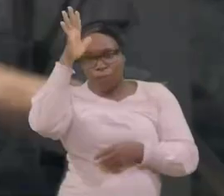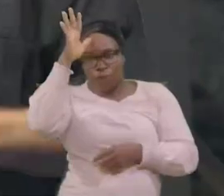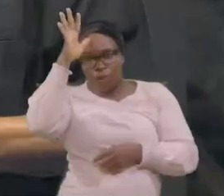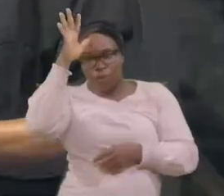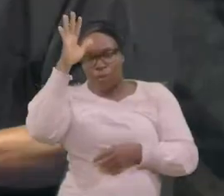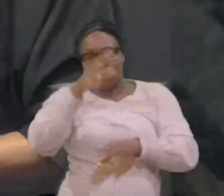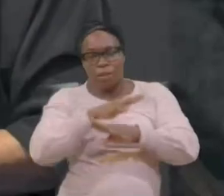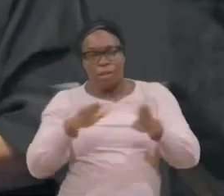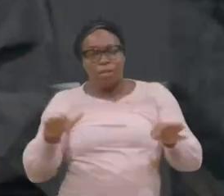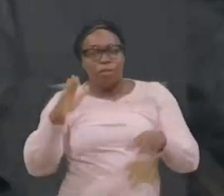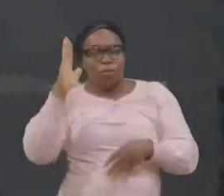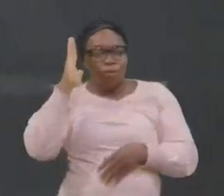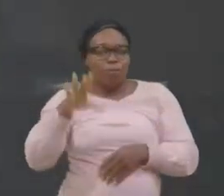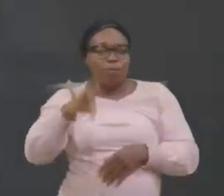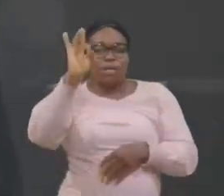Compassion.